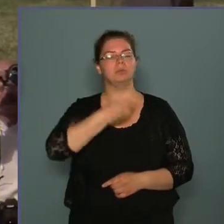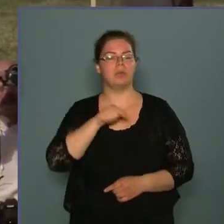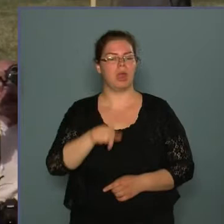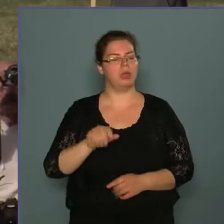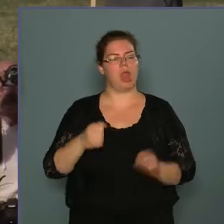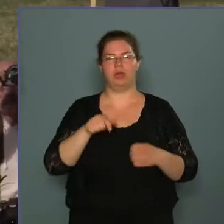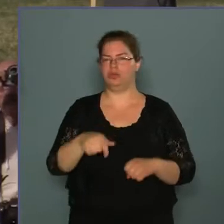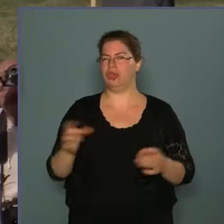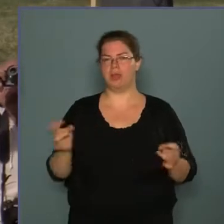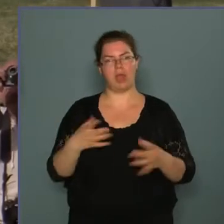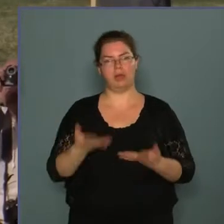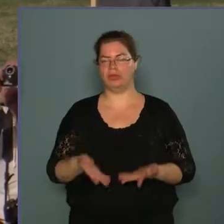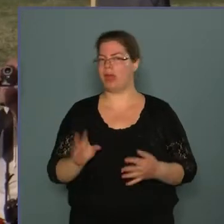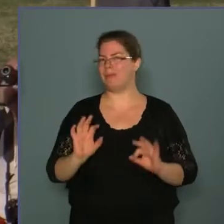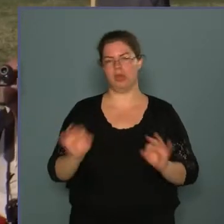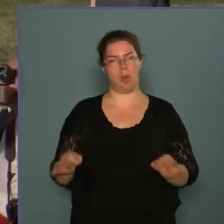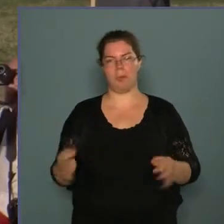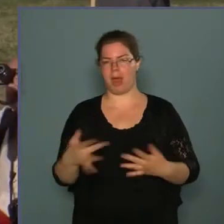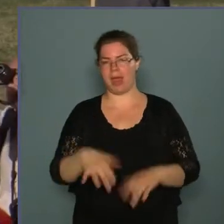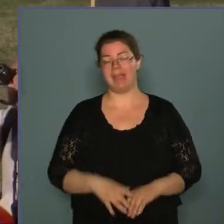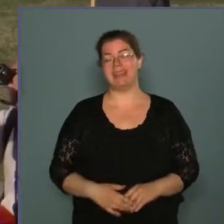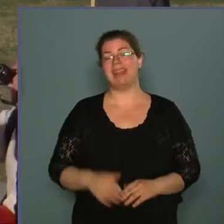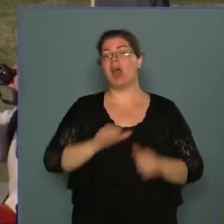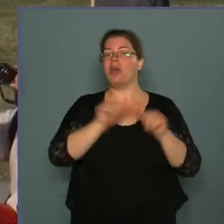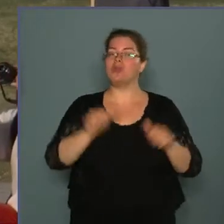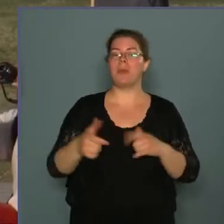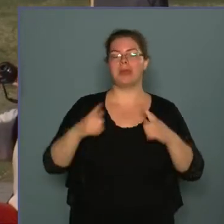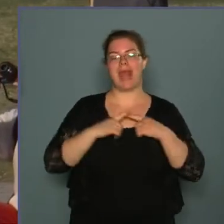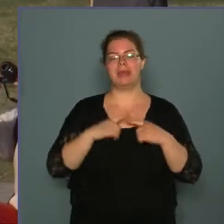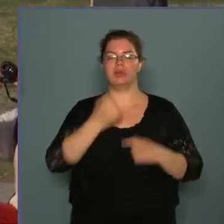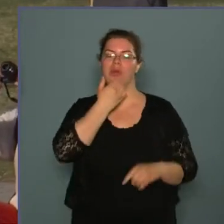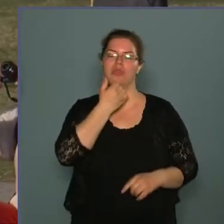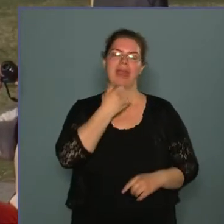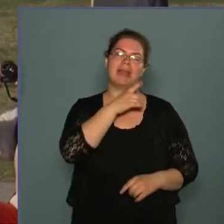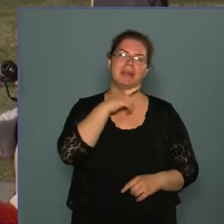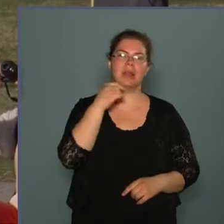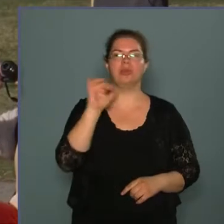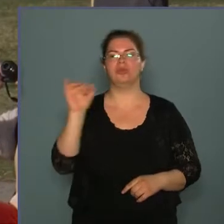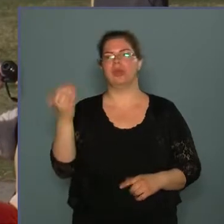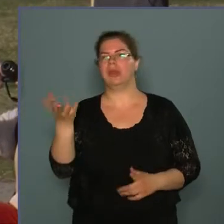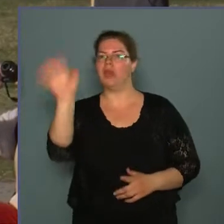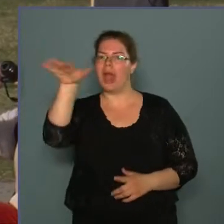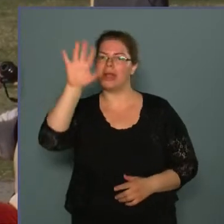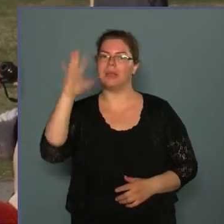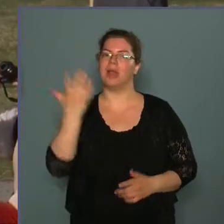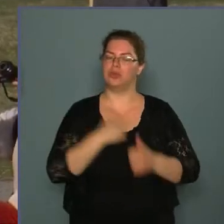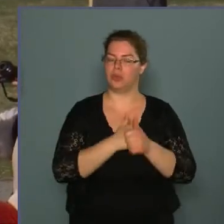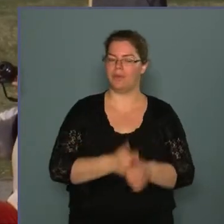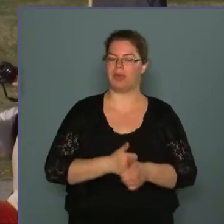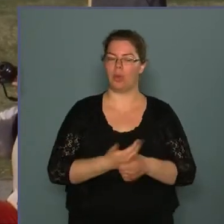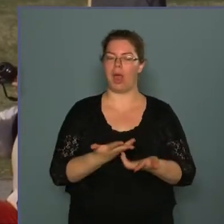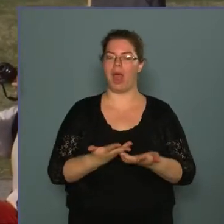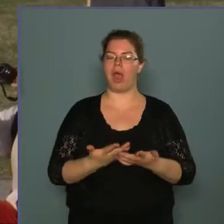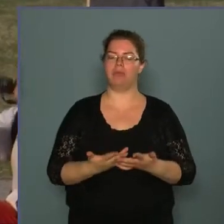ott sem szerencsésebb, ott sem jobb a helyzet. A szoborállítók saját ízlésüket, elképzeléseket követve,